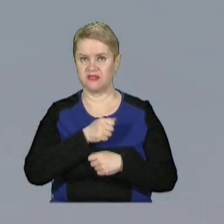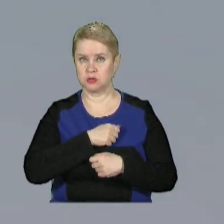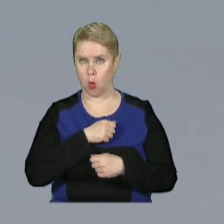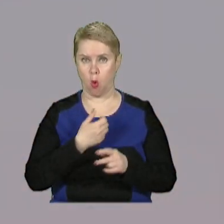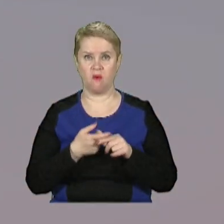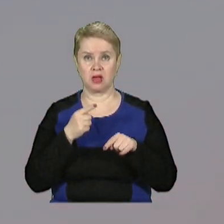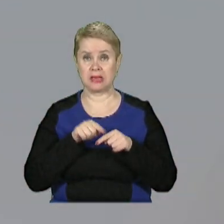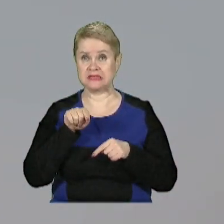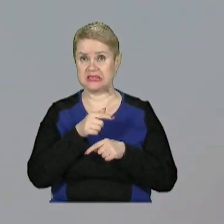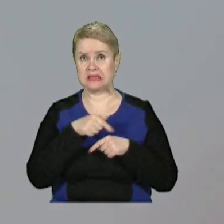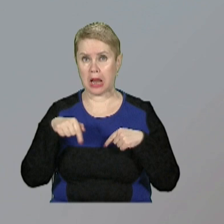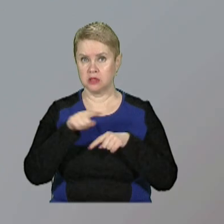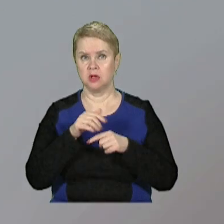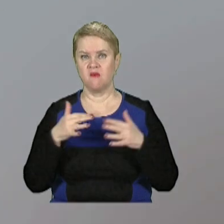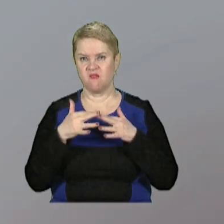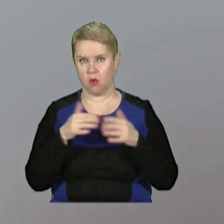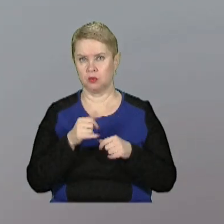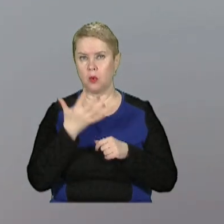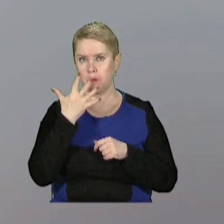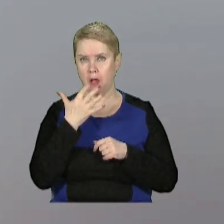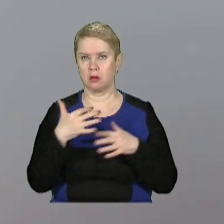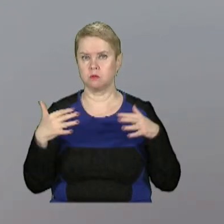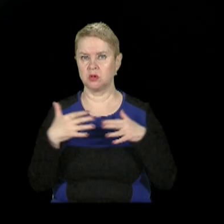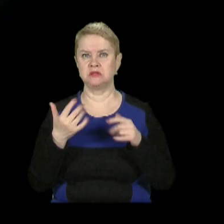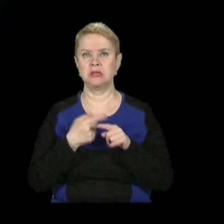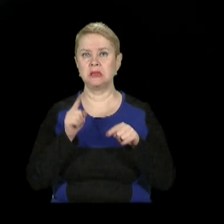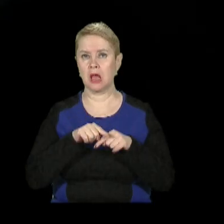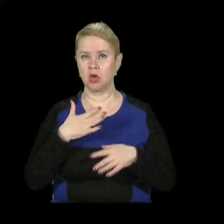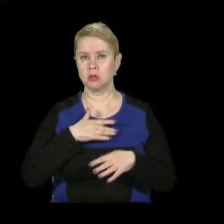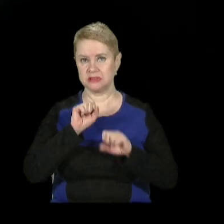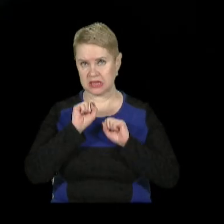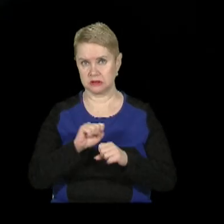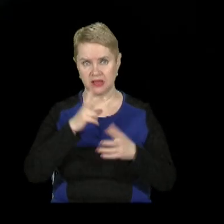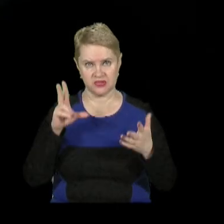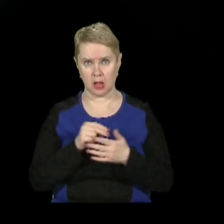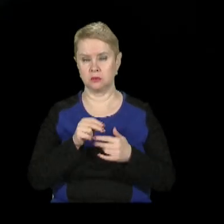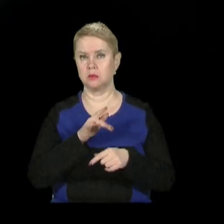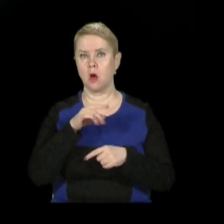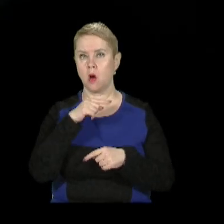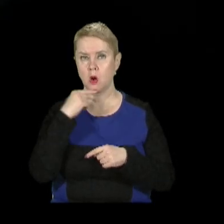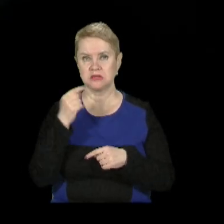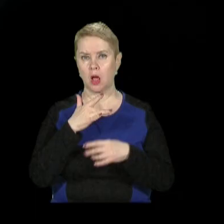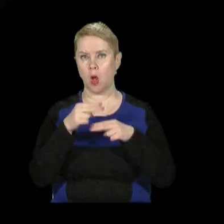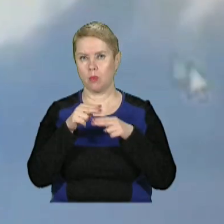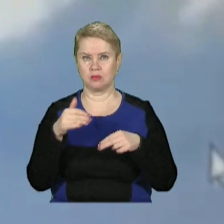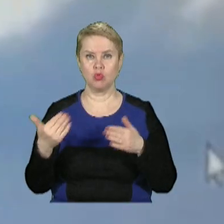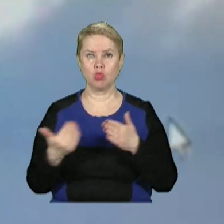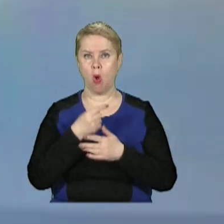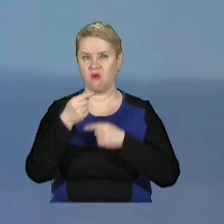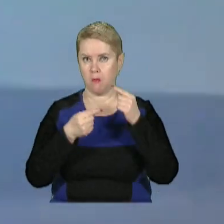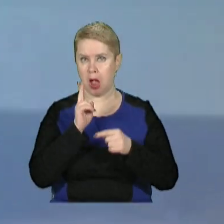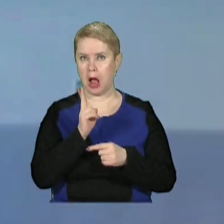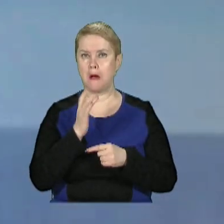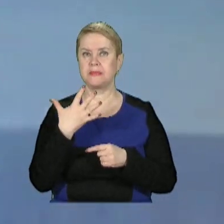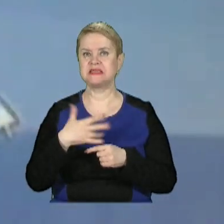військових. На цій ділянці фронту відбулося 5 боєзіткнень. Нашим захисникам вдалося збити російський гелікоптер нового покоління